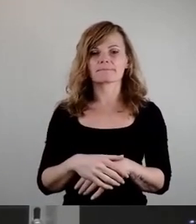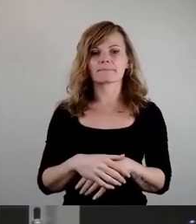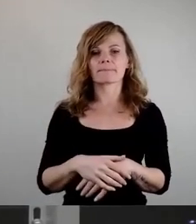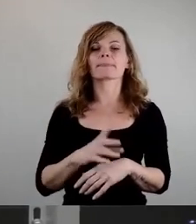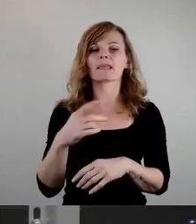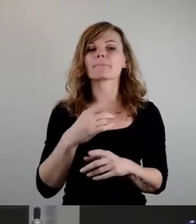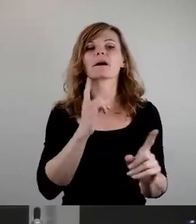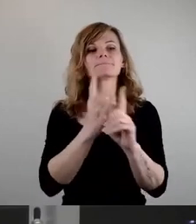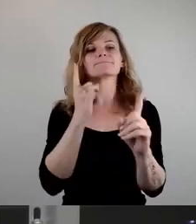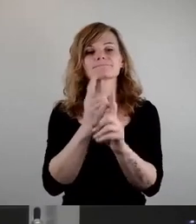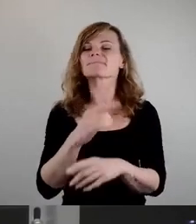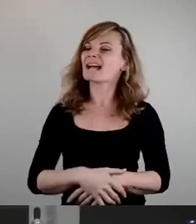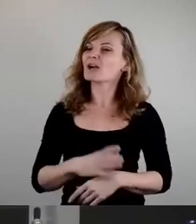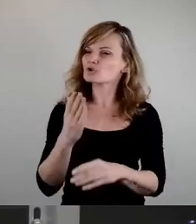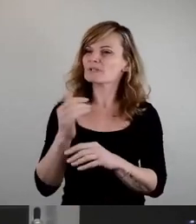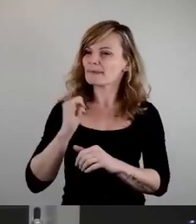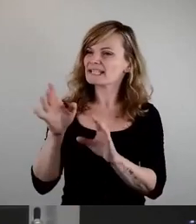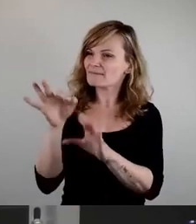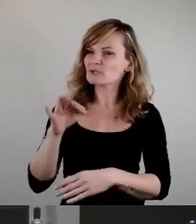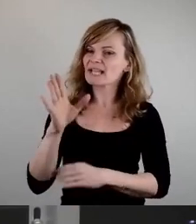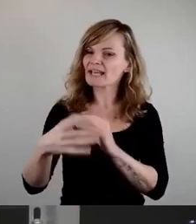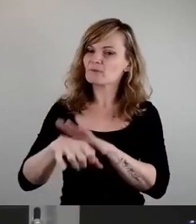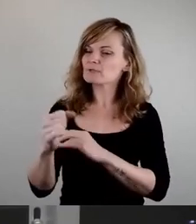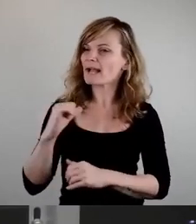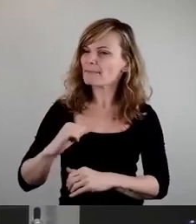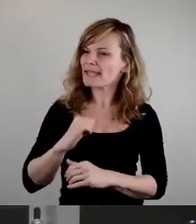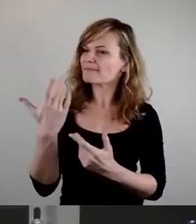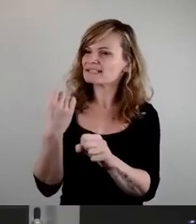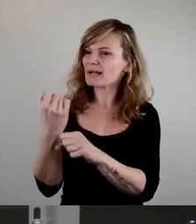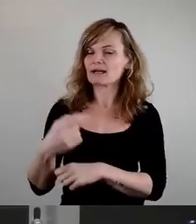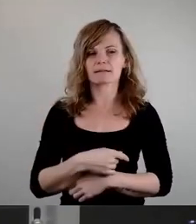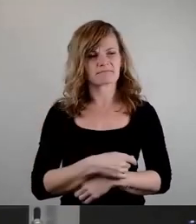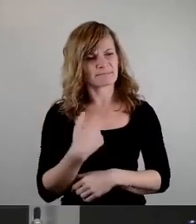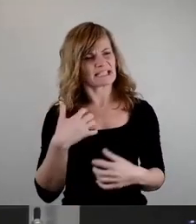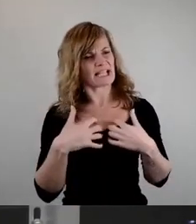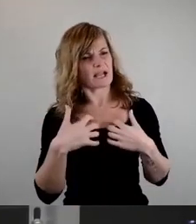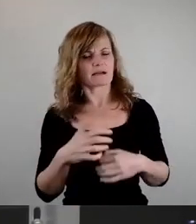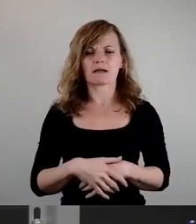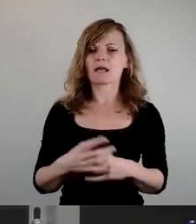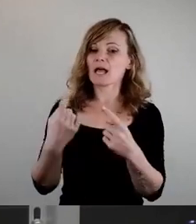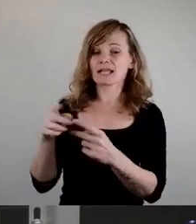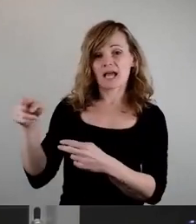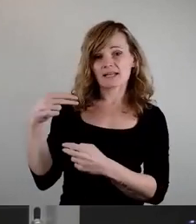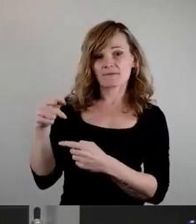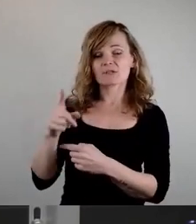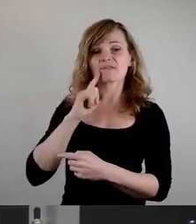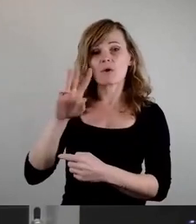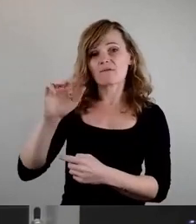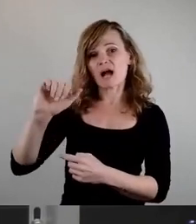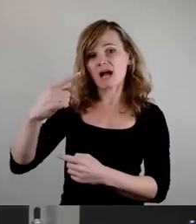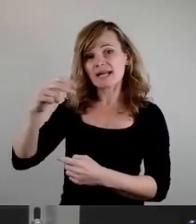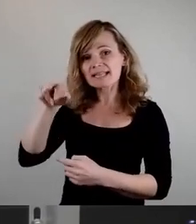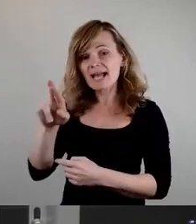deine Fußballmädchen so? Und das hat mich ein bisschen geärgert. Und die andere Reaktion war von Frau Wagner, die daraufhin